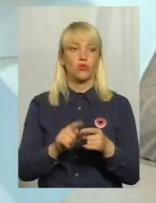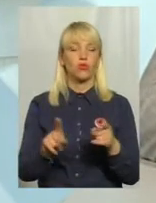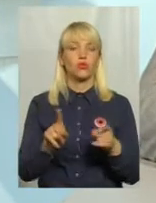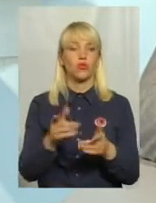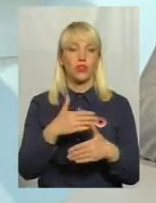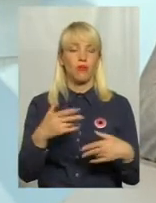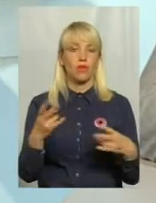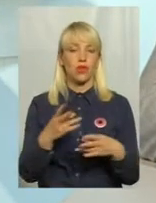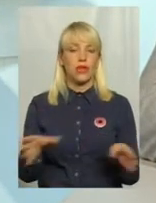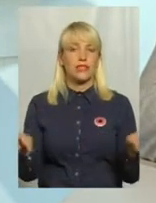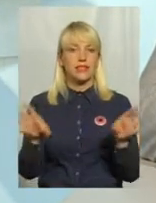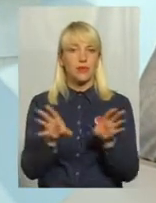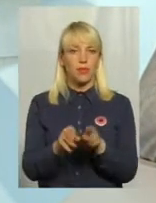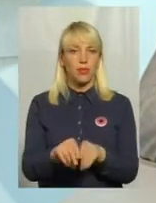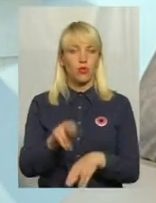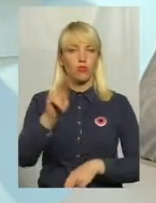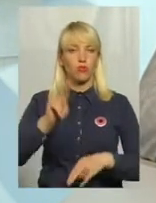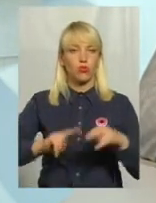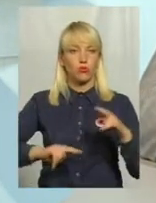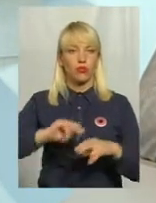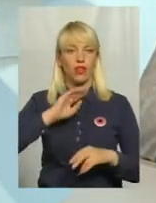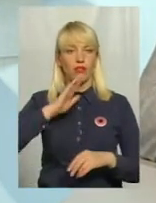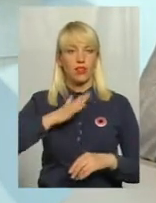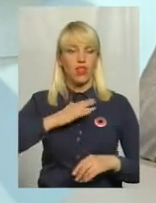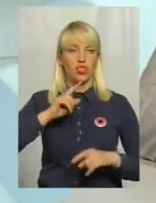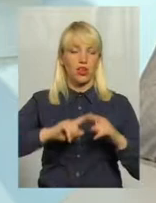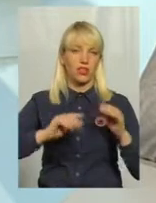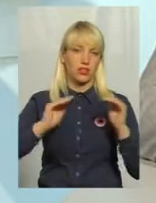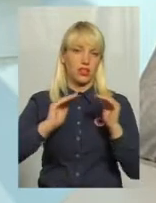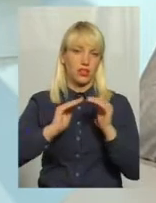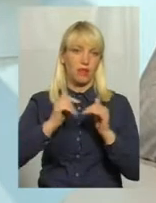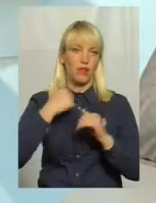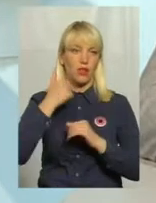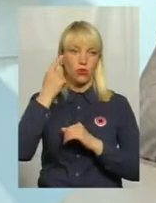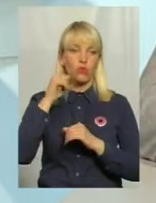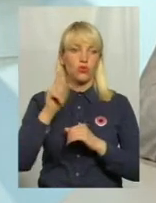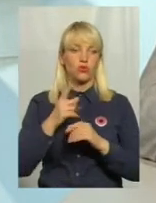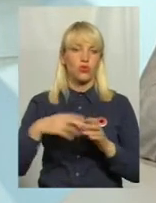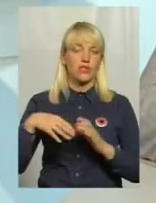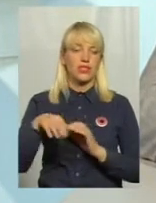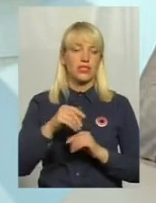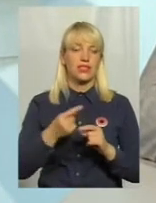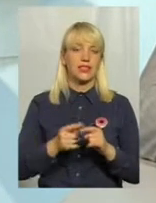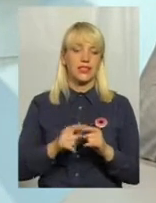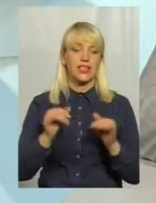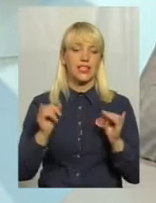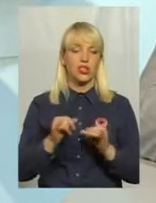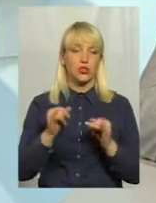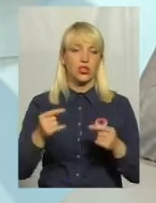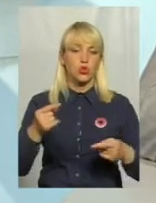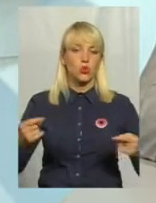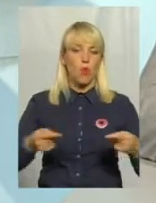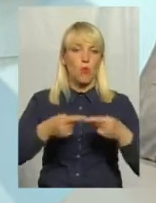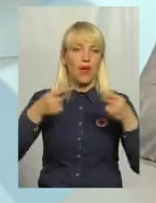потрібно спільно будувати наш рідний дім, я думаю, що всі ці історичні суперечливі